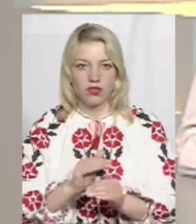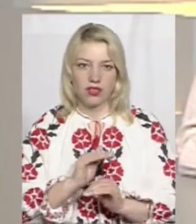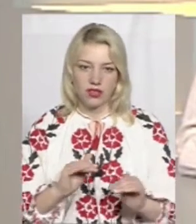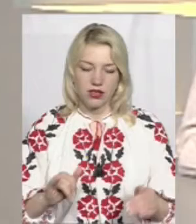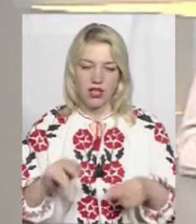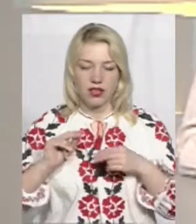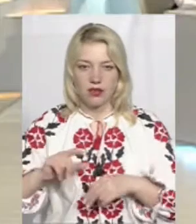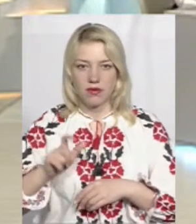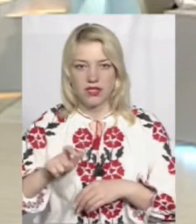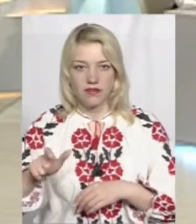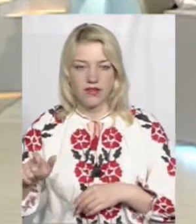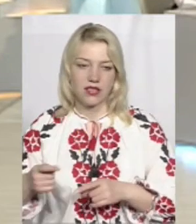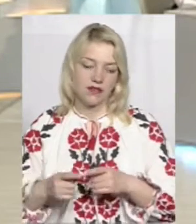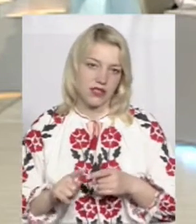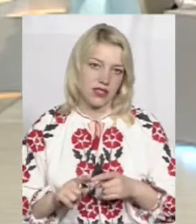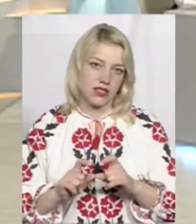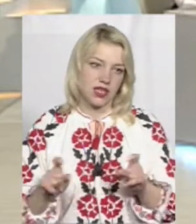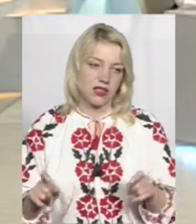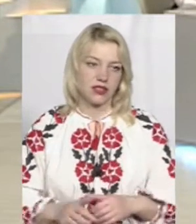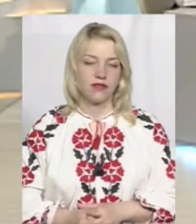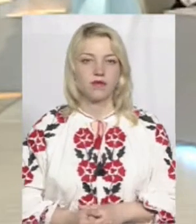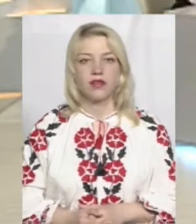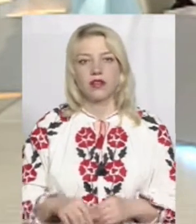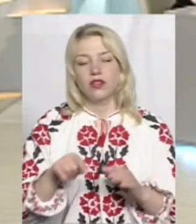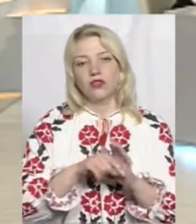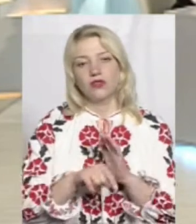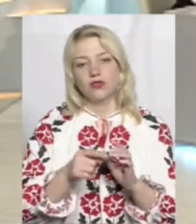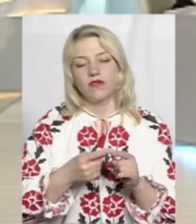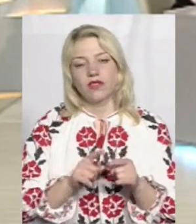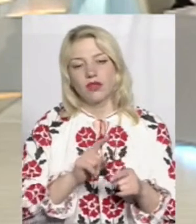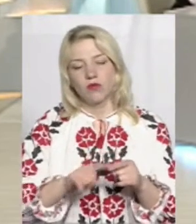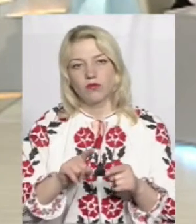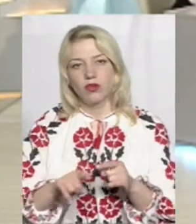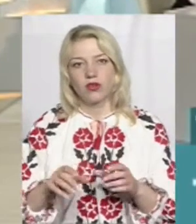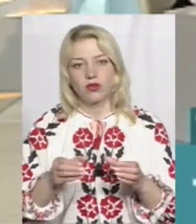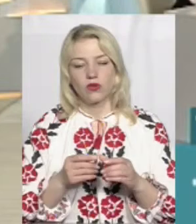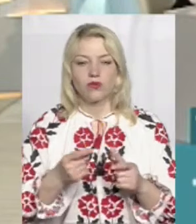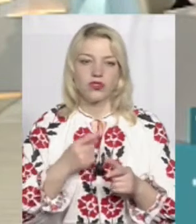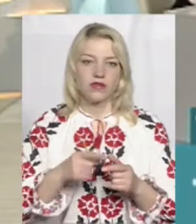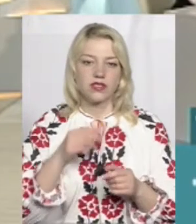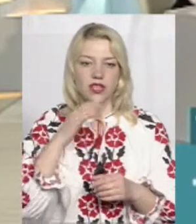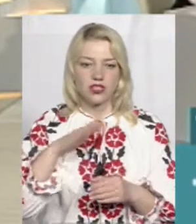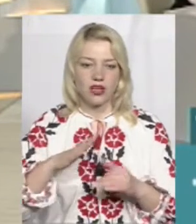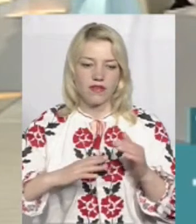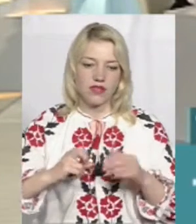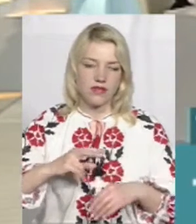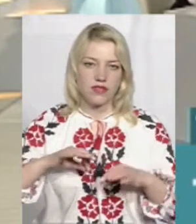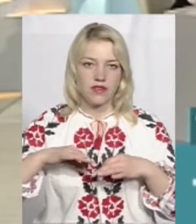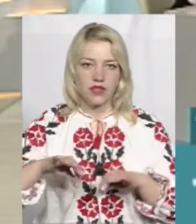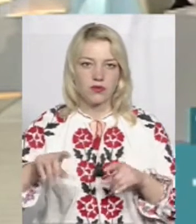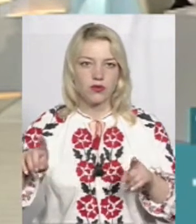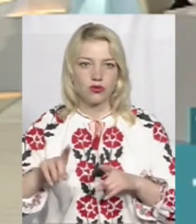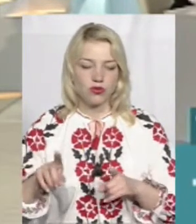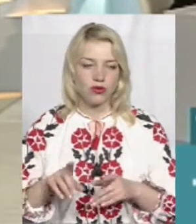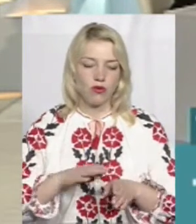так і працівників цих закладів. Стосовно цих мобільних груп, чи вистачає фахівців, транспорту для того,